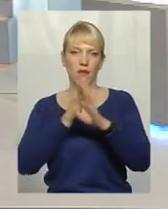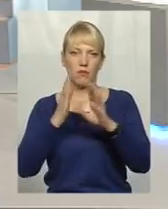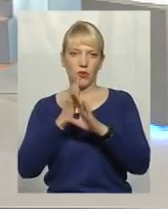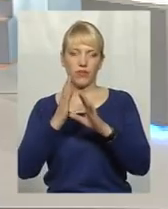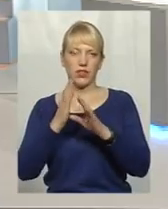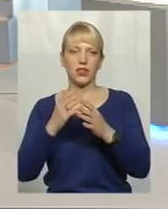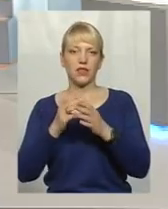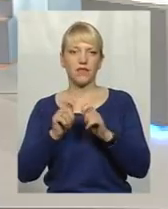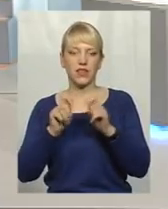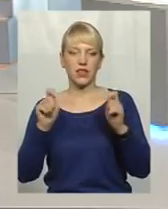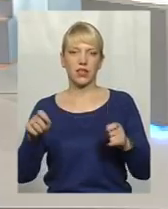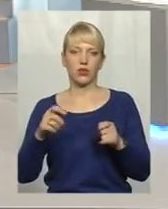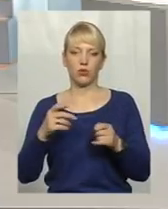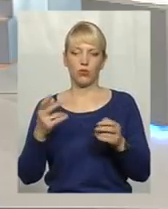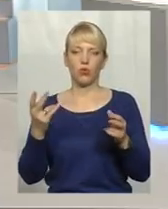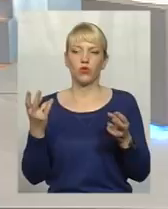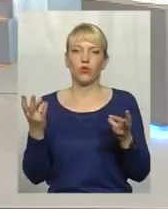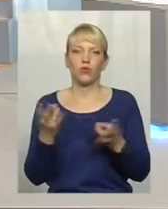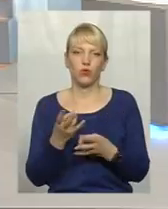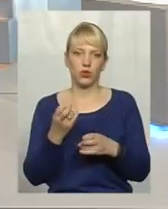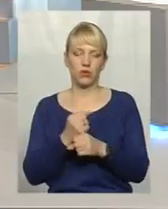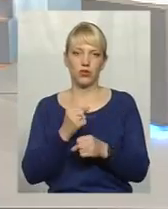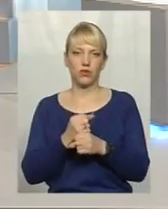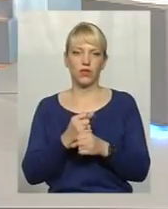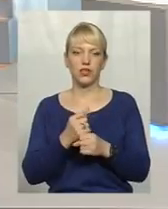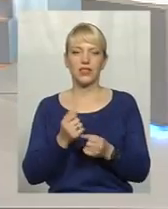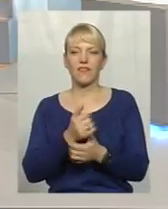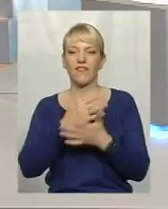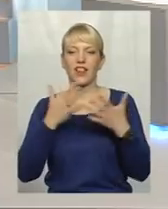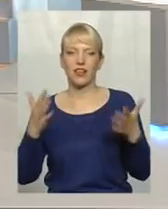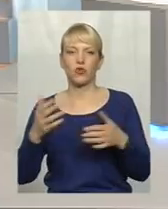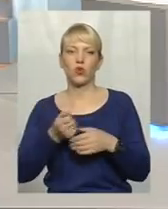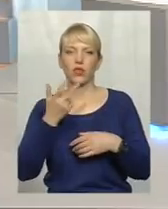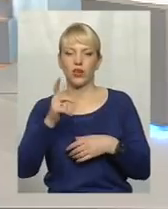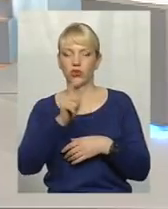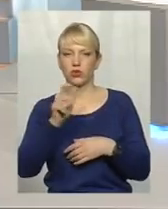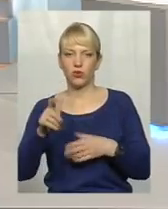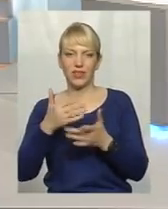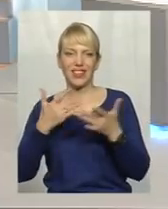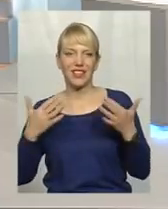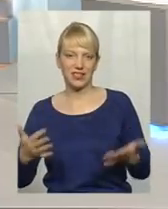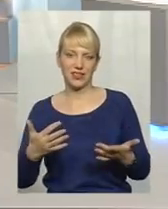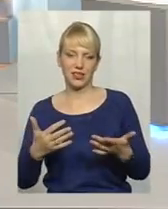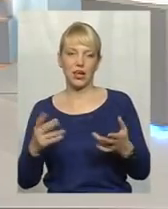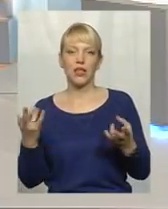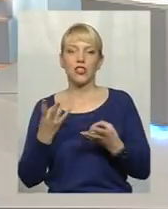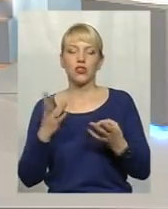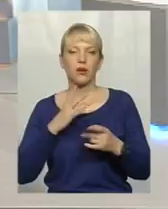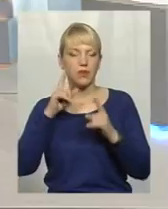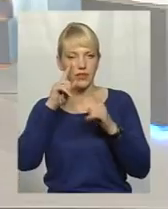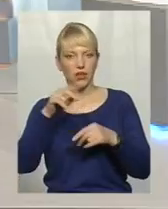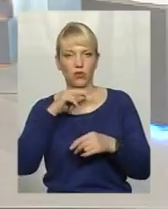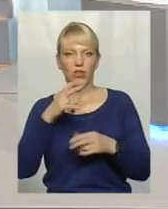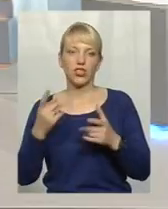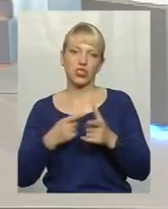доводиться працювати з великою кількістю різних людей, на що вони мають звертати увагу? І чи доречний о той